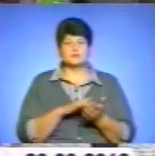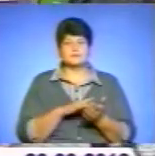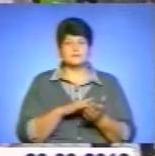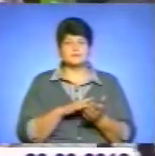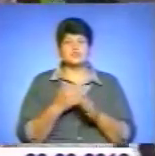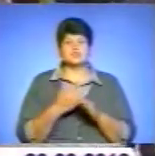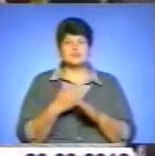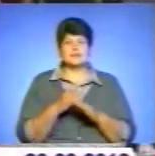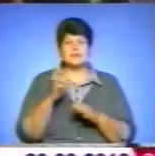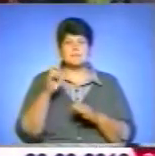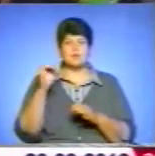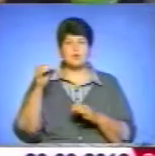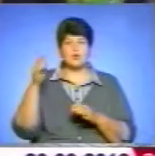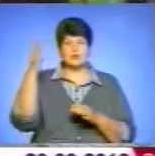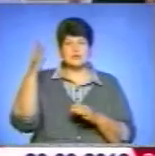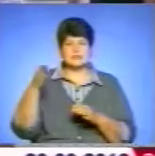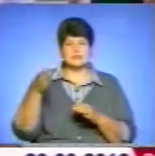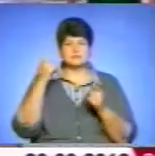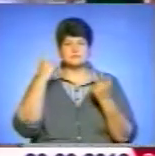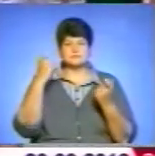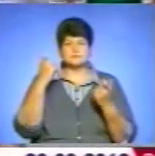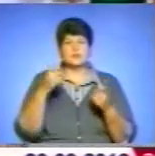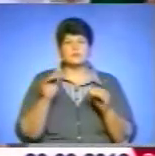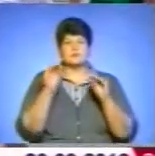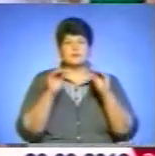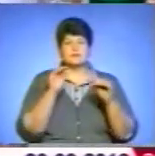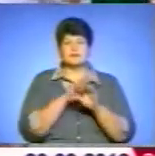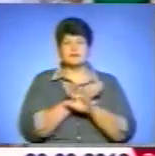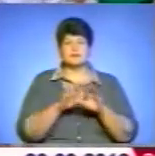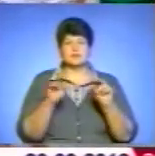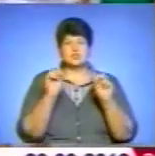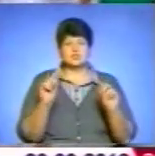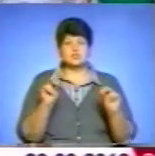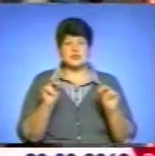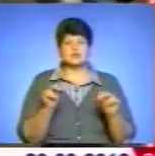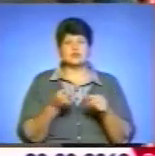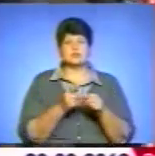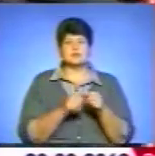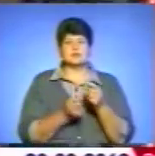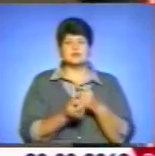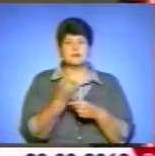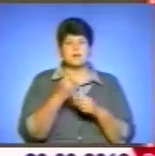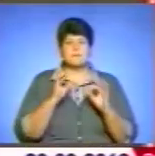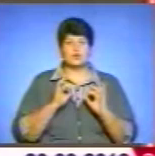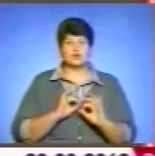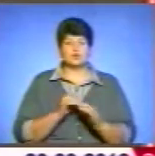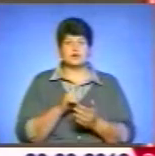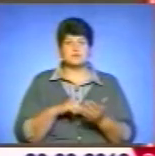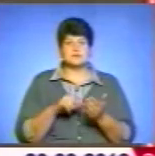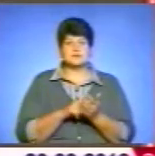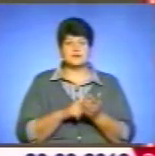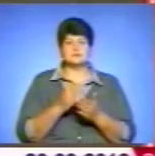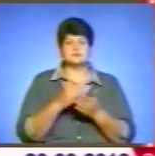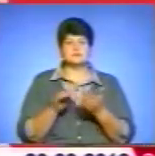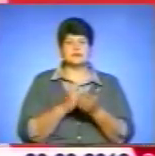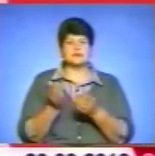Частина білбордів та сіті-лайтів у Тернополі встановлені нелегально. Це виявила прокуратура міста. Однак на демонтаж більшість підприємців